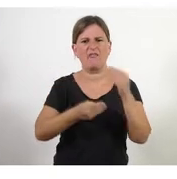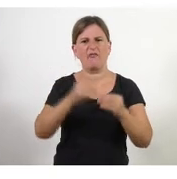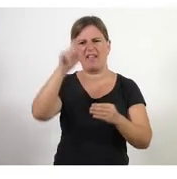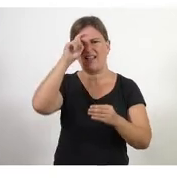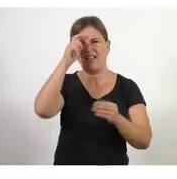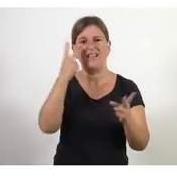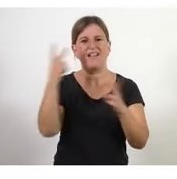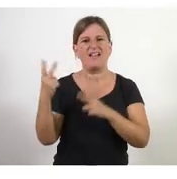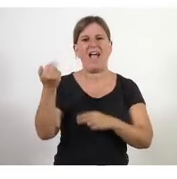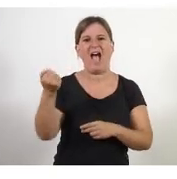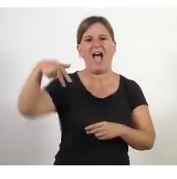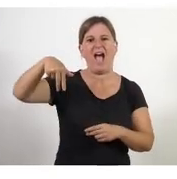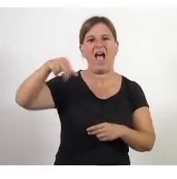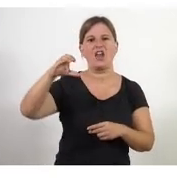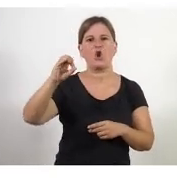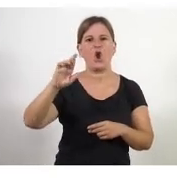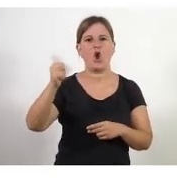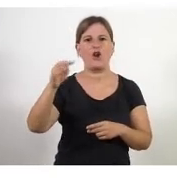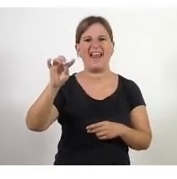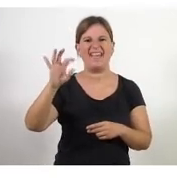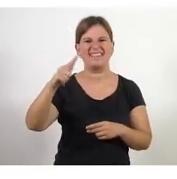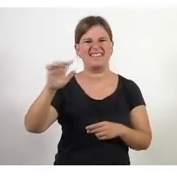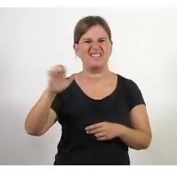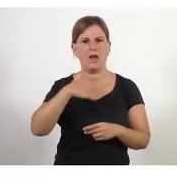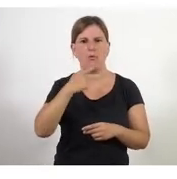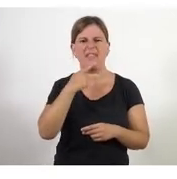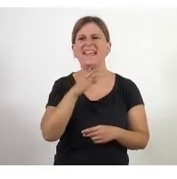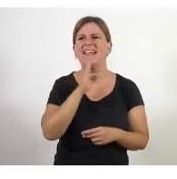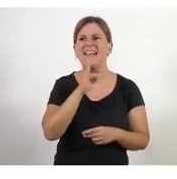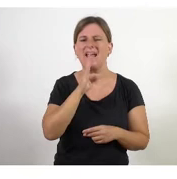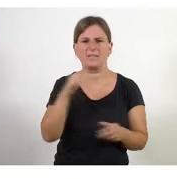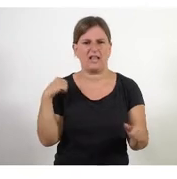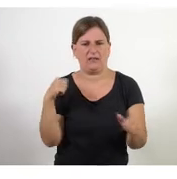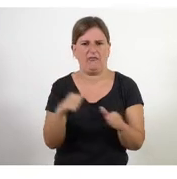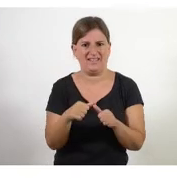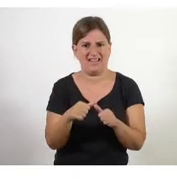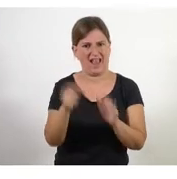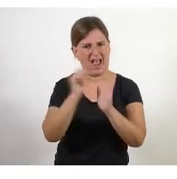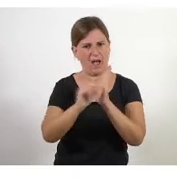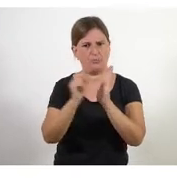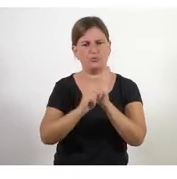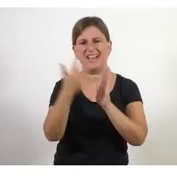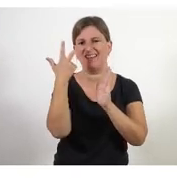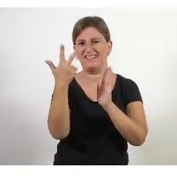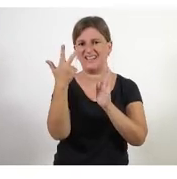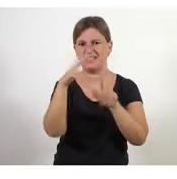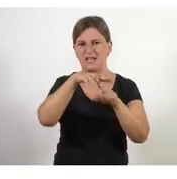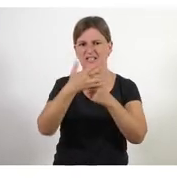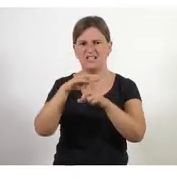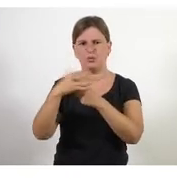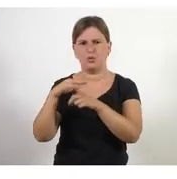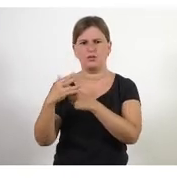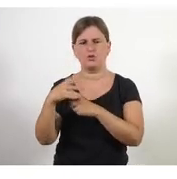què ha passat fins ara vinga us deixo 30 segonets apunta 3 coses que vols